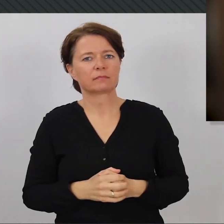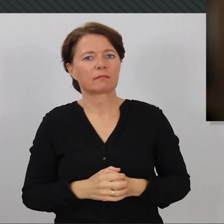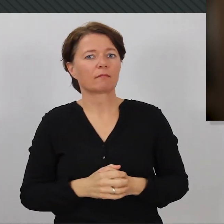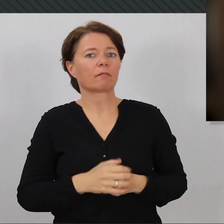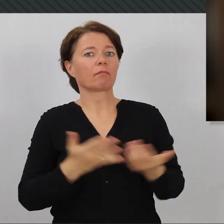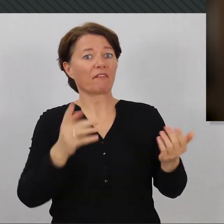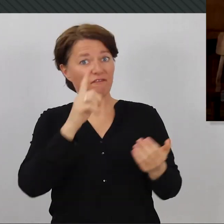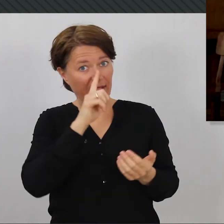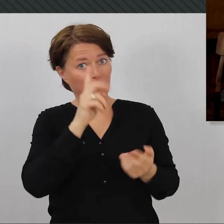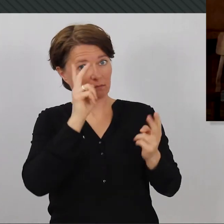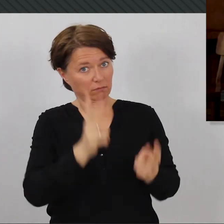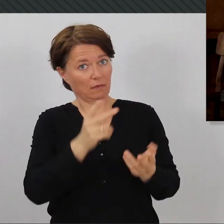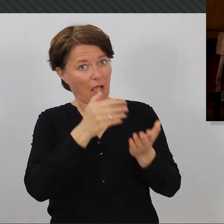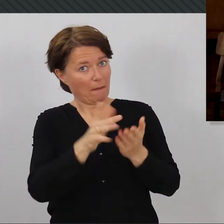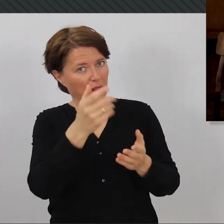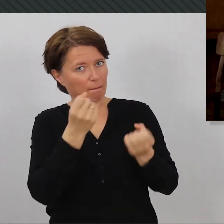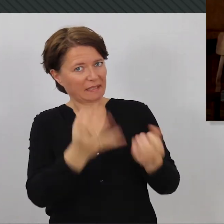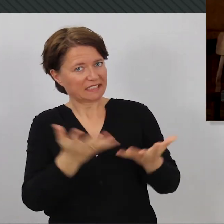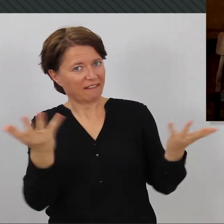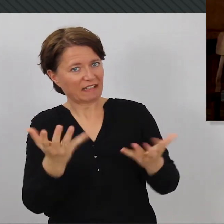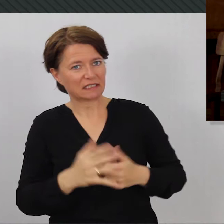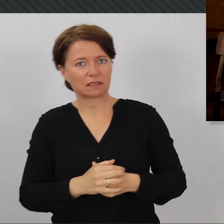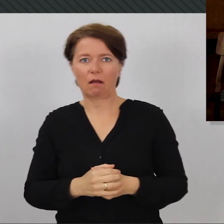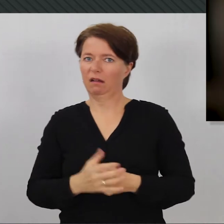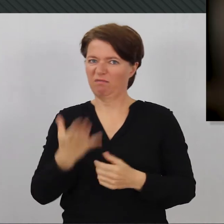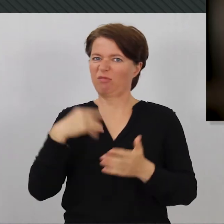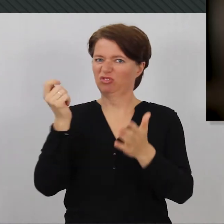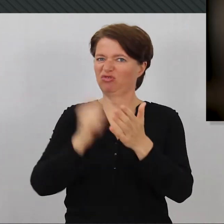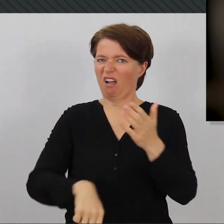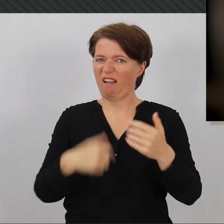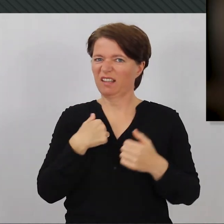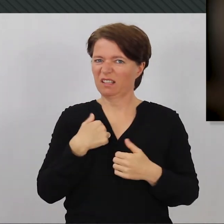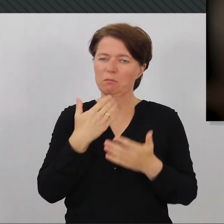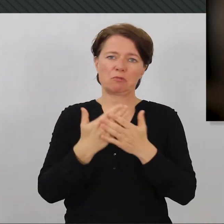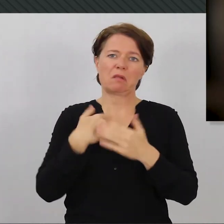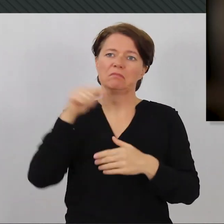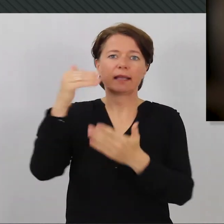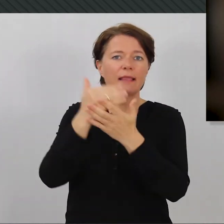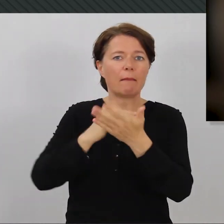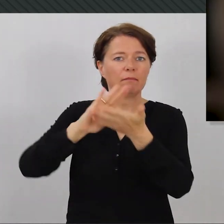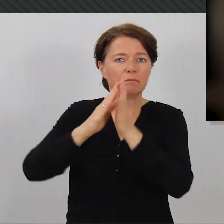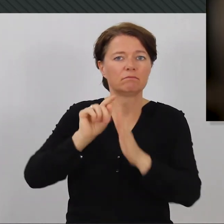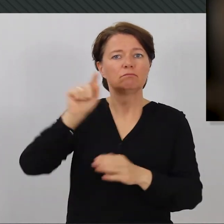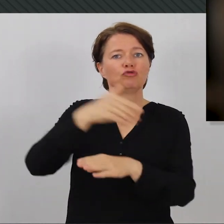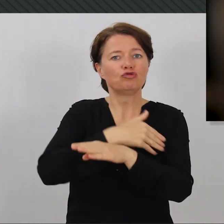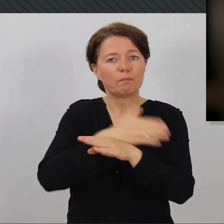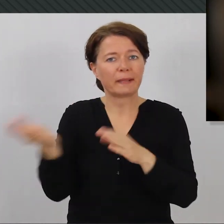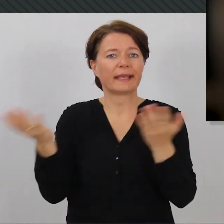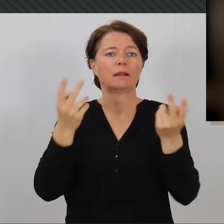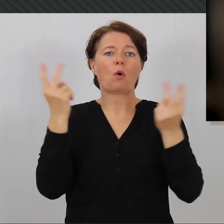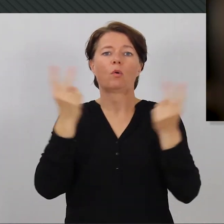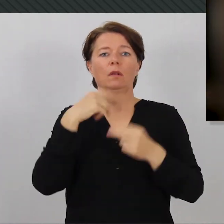passiert denn, wenn man das ablehnt? Es wird immer gedroht, dann wird eine Sanktion. Wenn du kommst zweimal zu spät oder verwechselst den Termin,